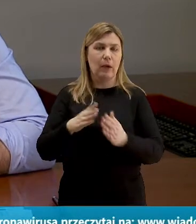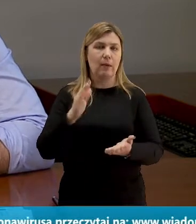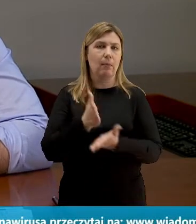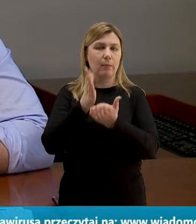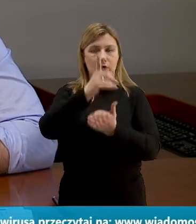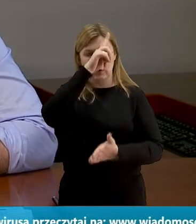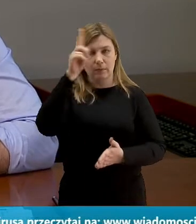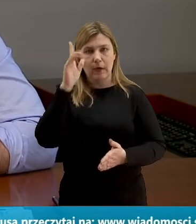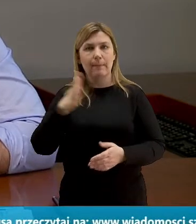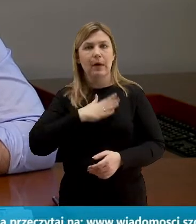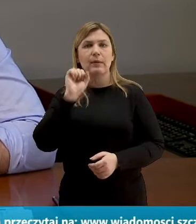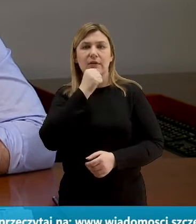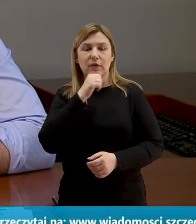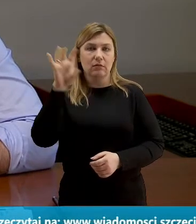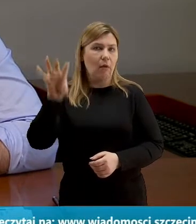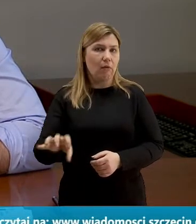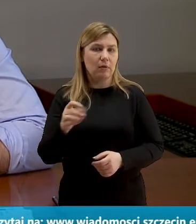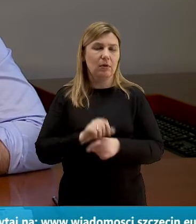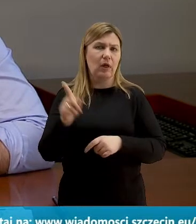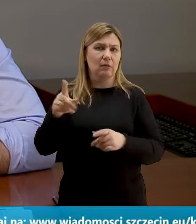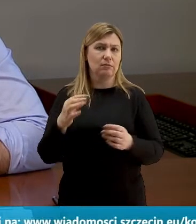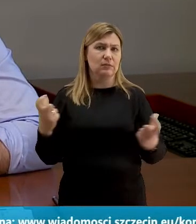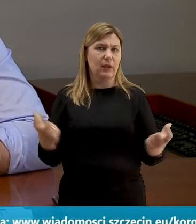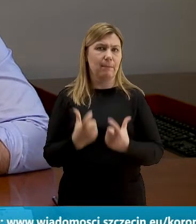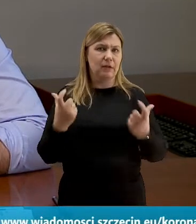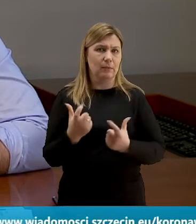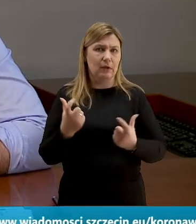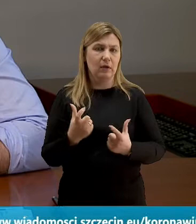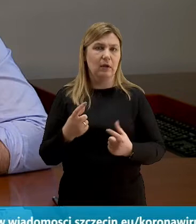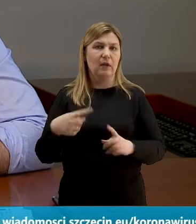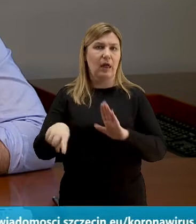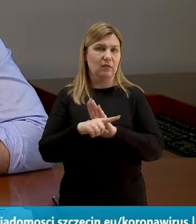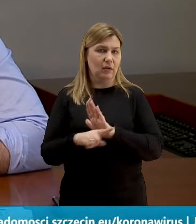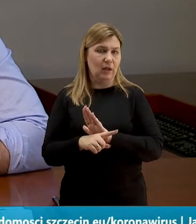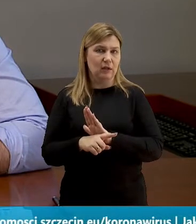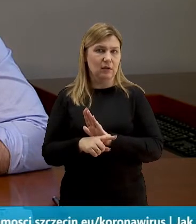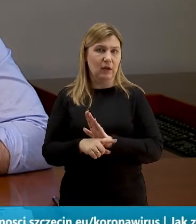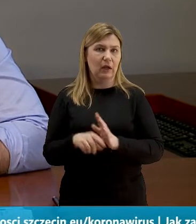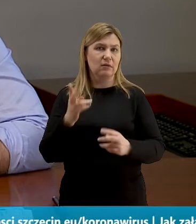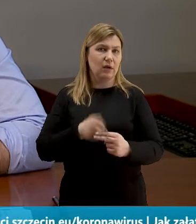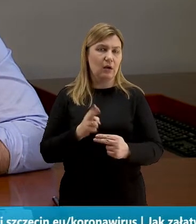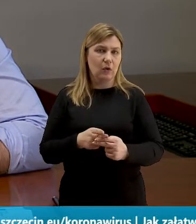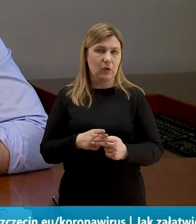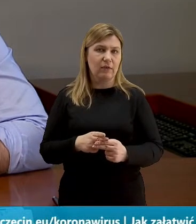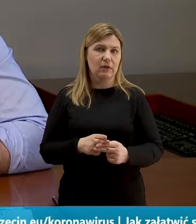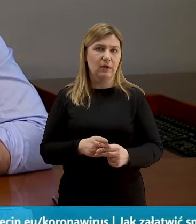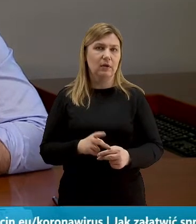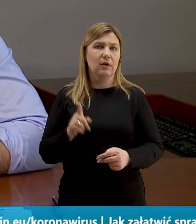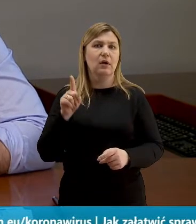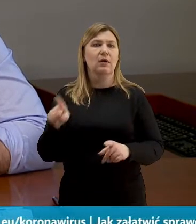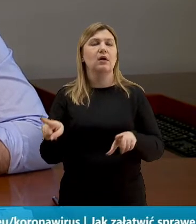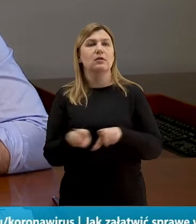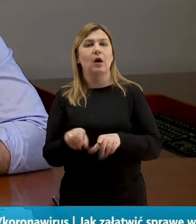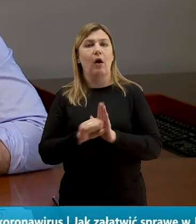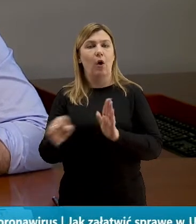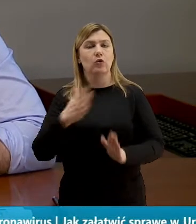mamy seniorów więc to są najbardziej narażone na negatywne skutki zachorowania od soboty